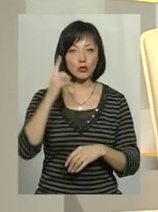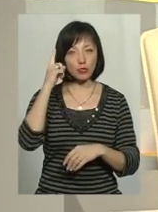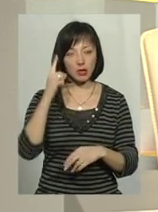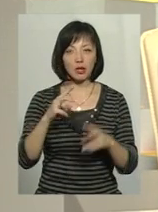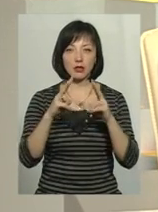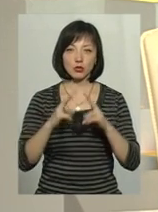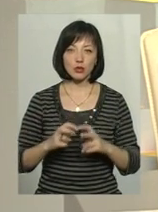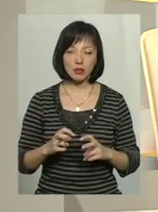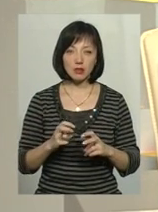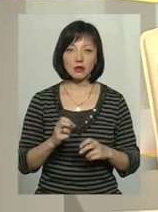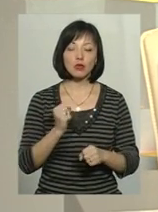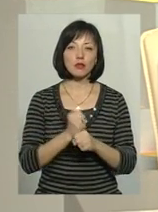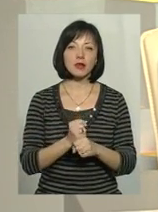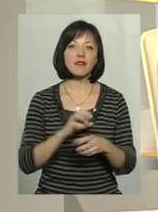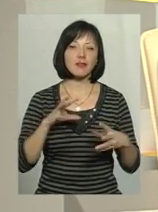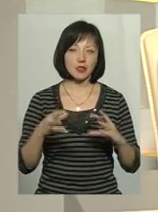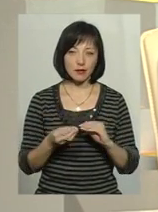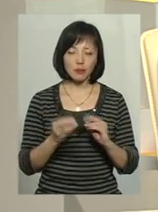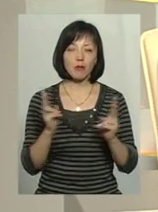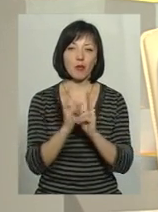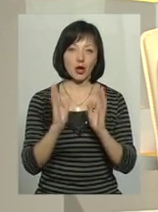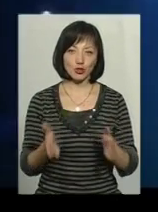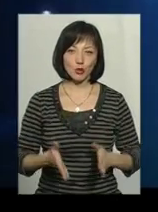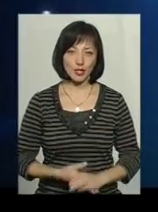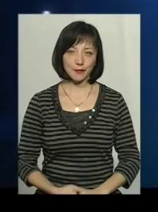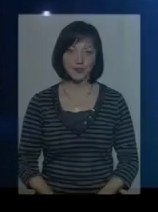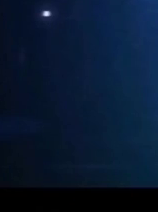Думайте, аналізуйте, робіть висновки. Побачимось.